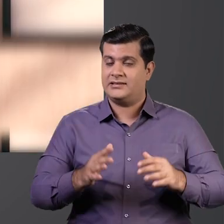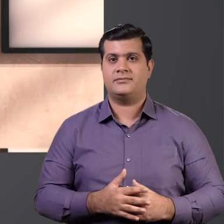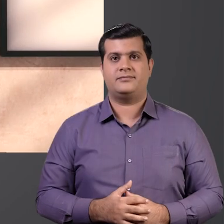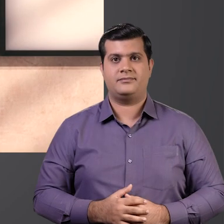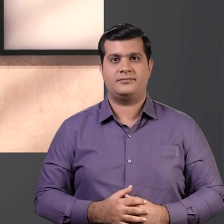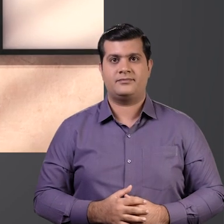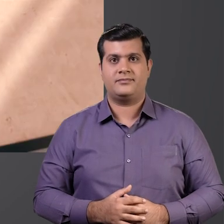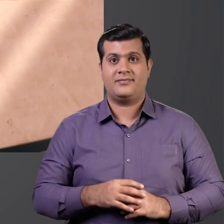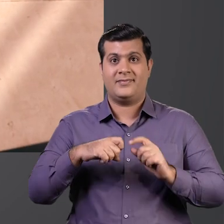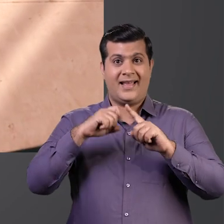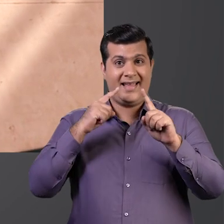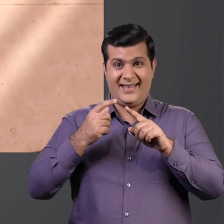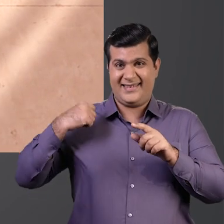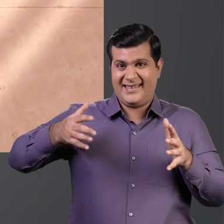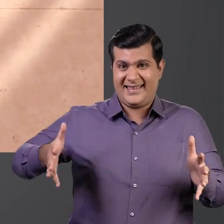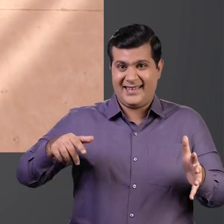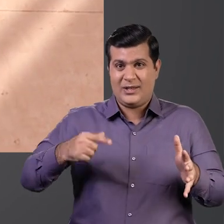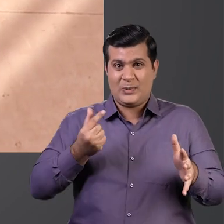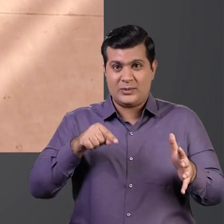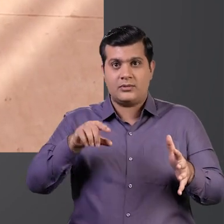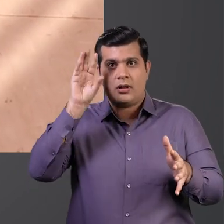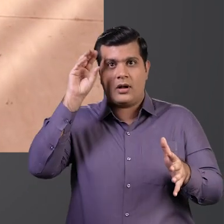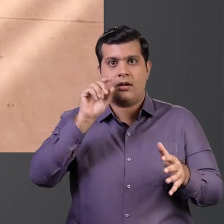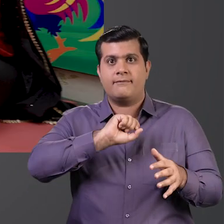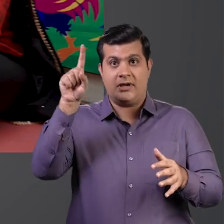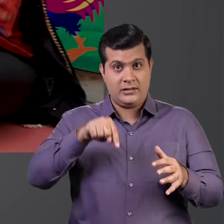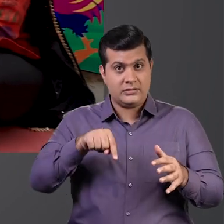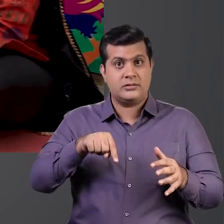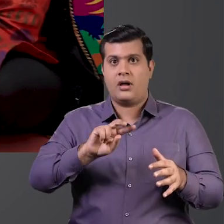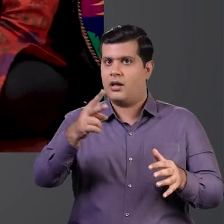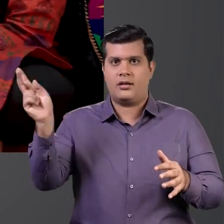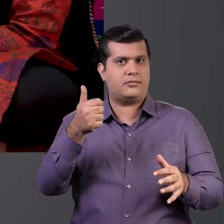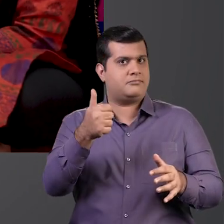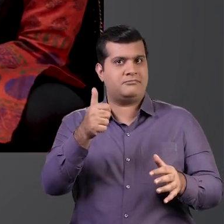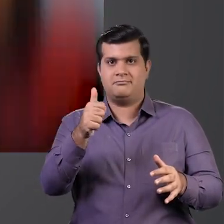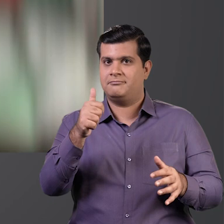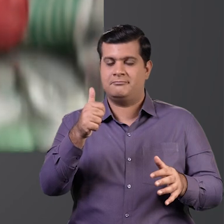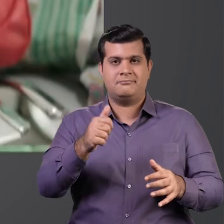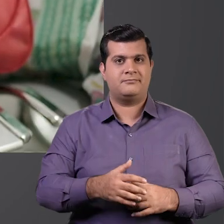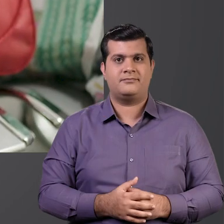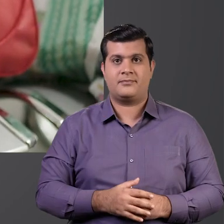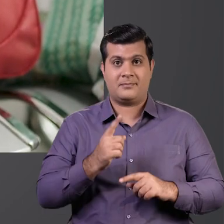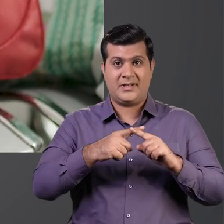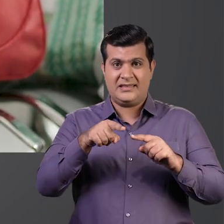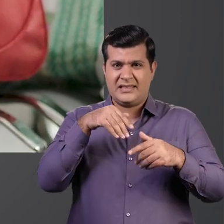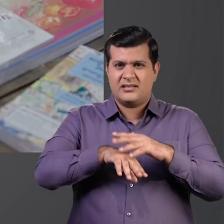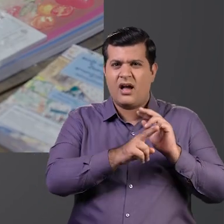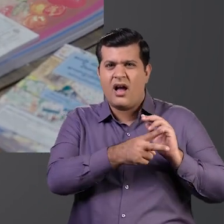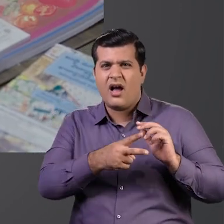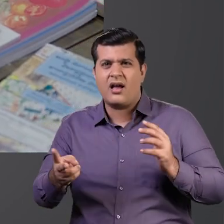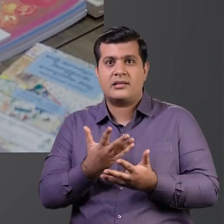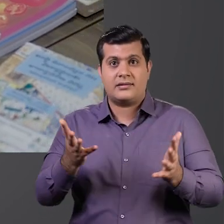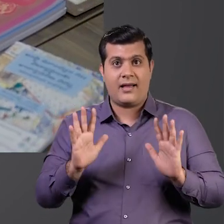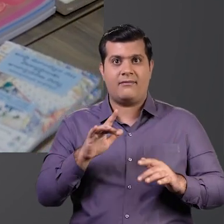टीलेम किट्स बौधिक दिव्यांग तावाले बच्चों के लिए शिक्षा का पहला कदम है इस किट्स में कई तरह के